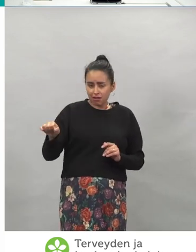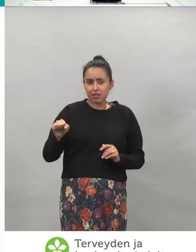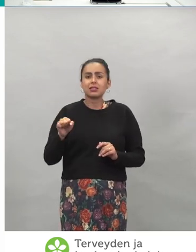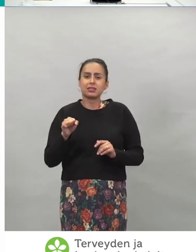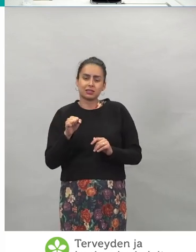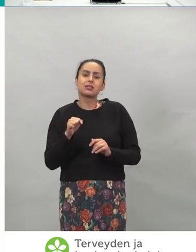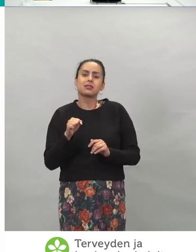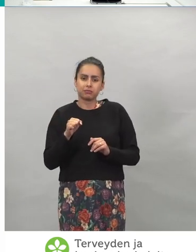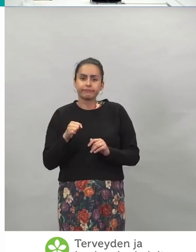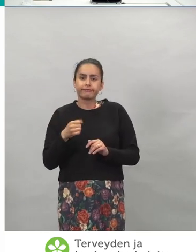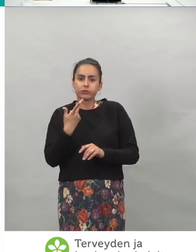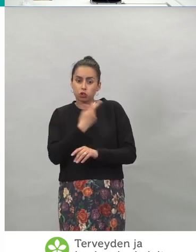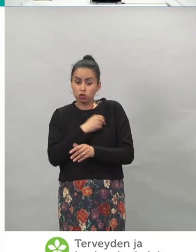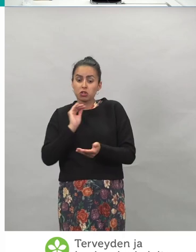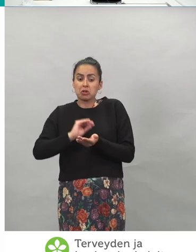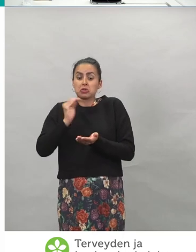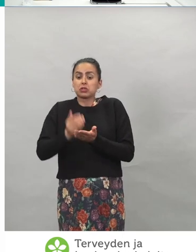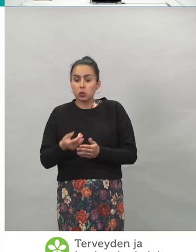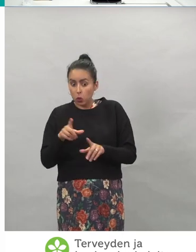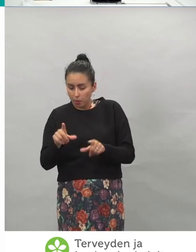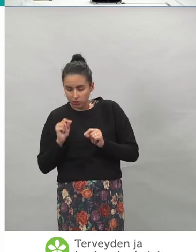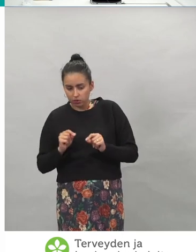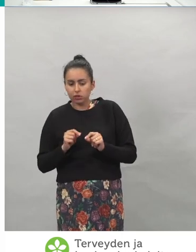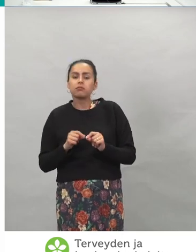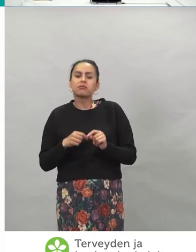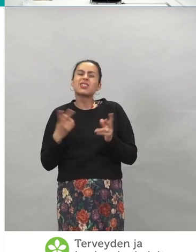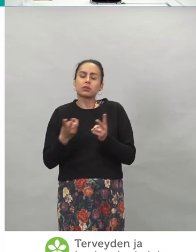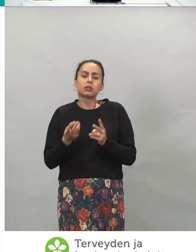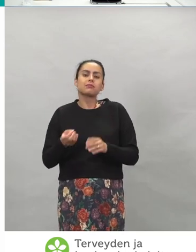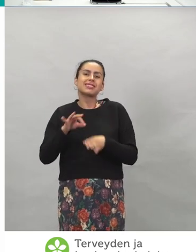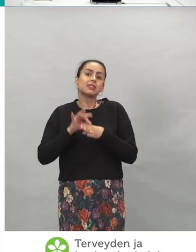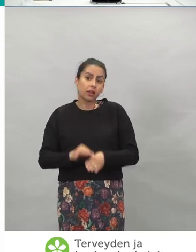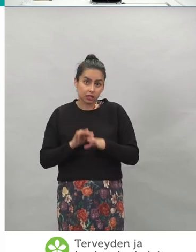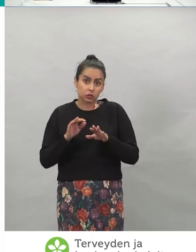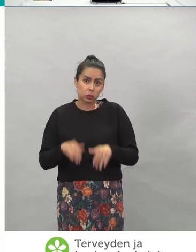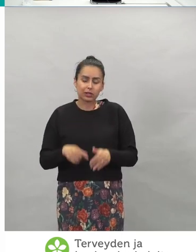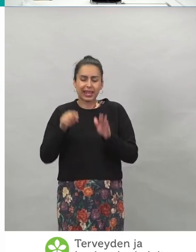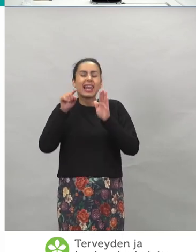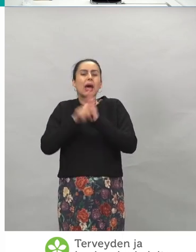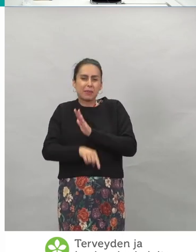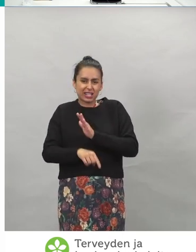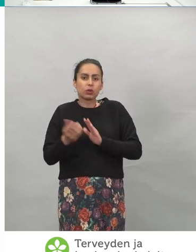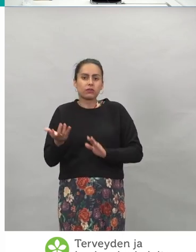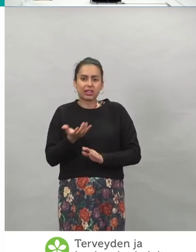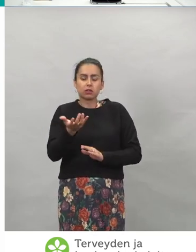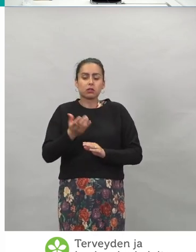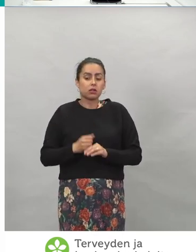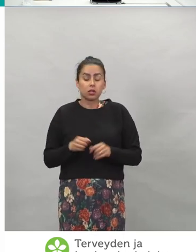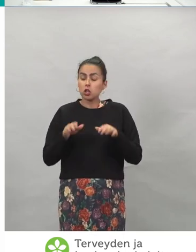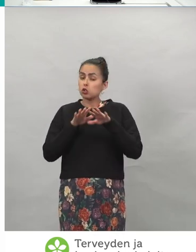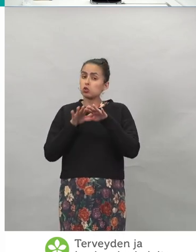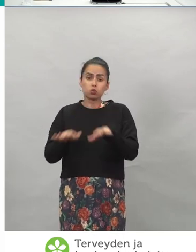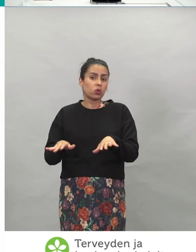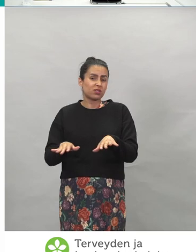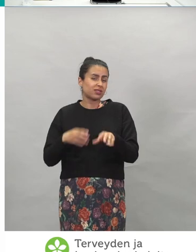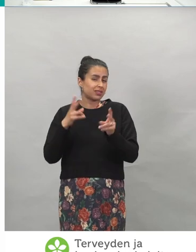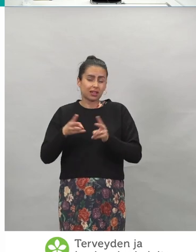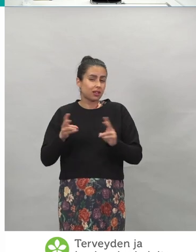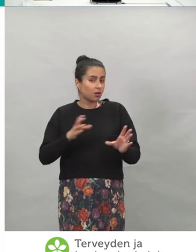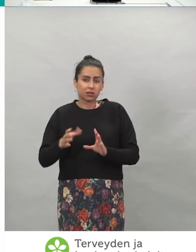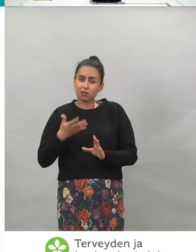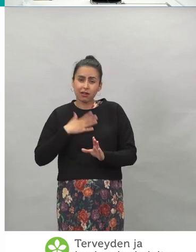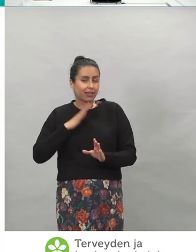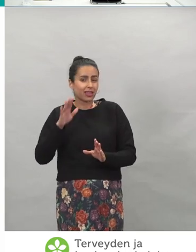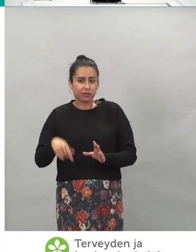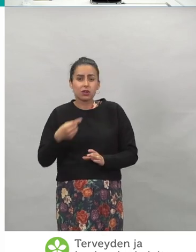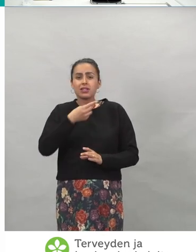niiden jälkeen nähtiin tämmöinen läpäisyinfektio. Ja näistä valtaosa ei tarvinnut sairaalahoitoa.